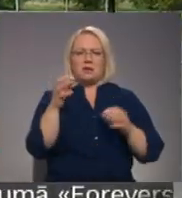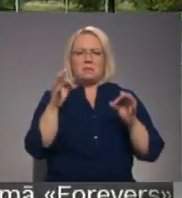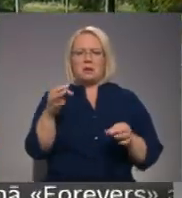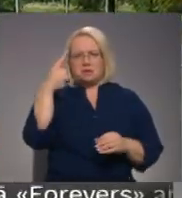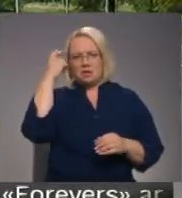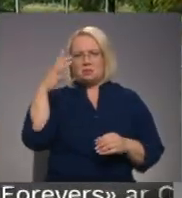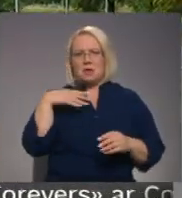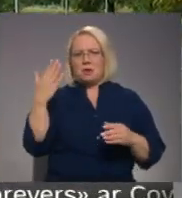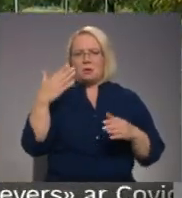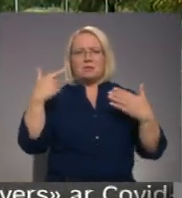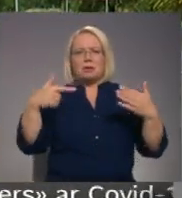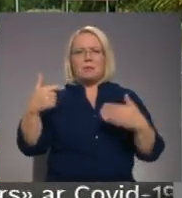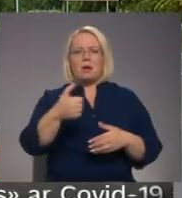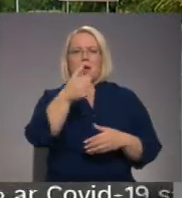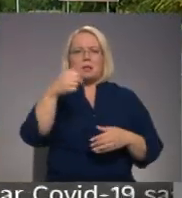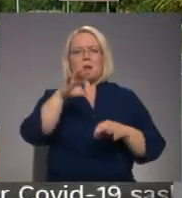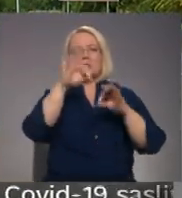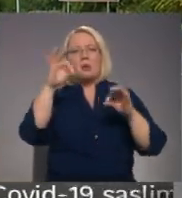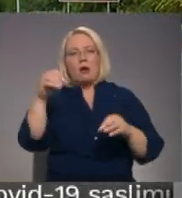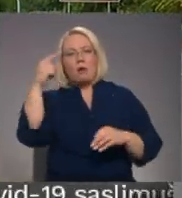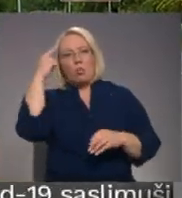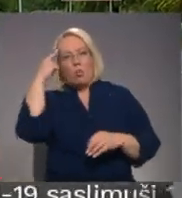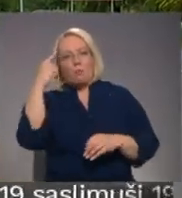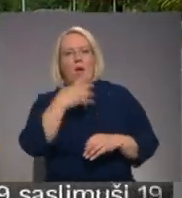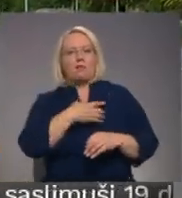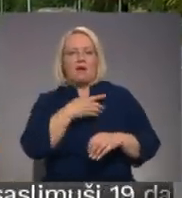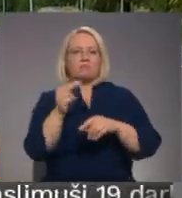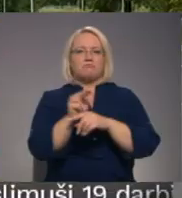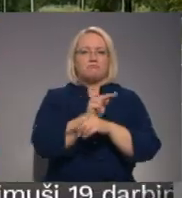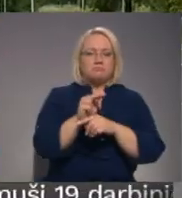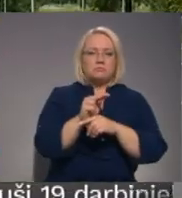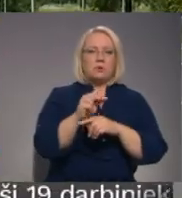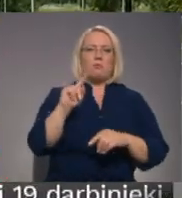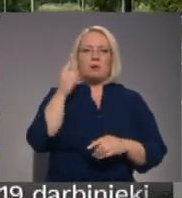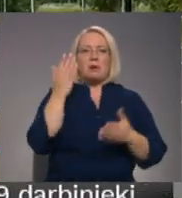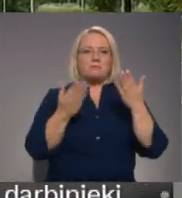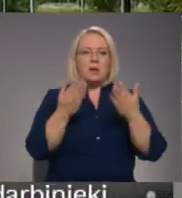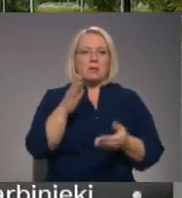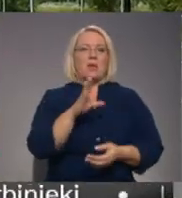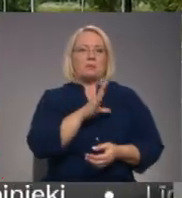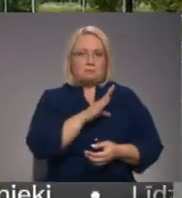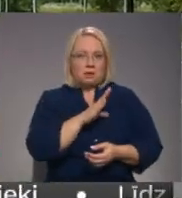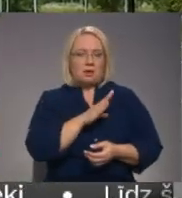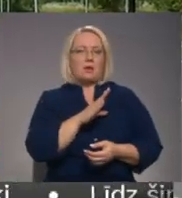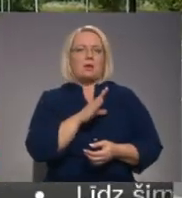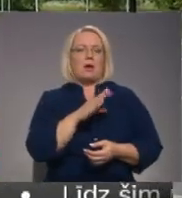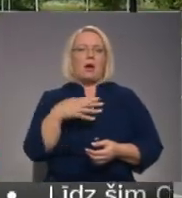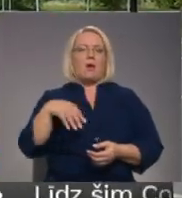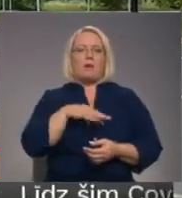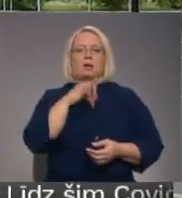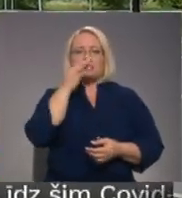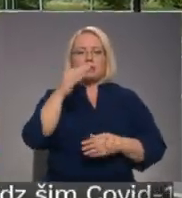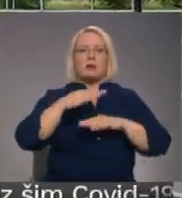70. gadi, kad sāka domāt, kad vajag. Un arī pirmais mēģinājums arī bija, mēs teicām,